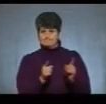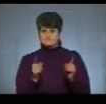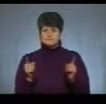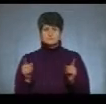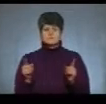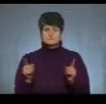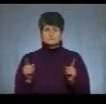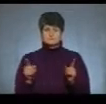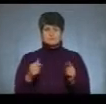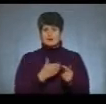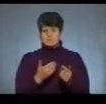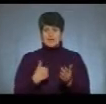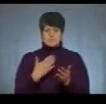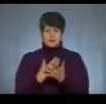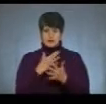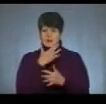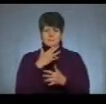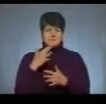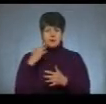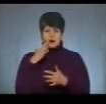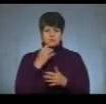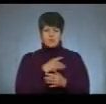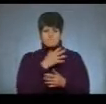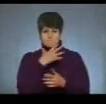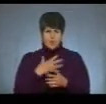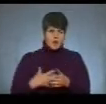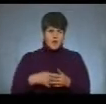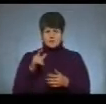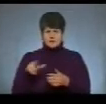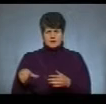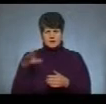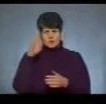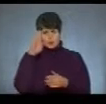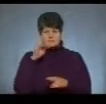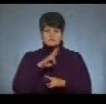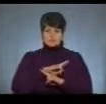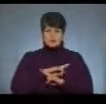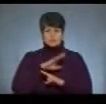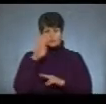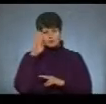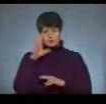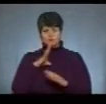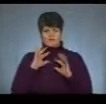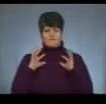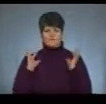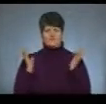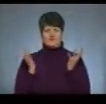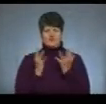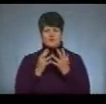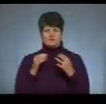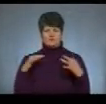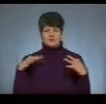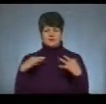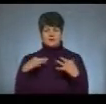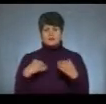Ми мали досить багато поранених, хлопців загинувших, ми були в оточенні. І